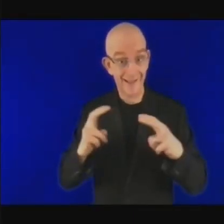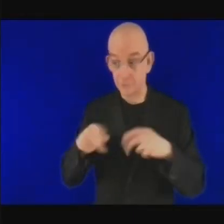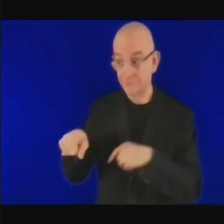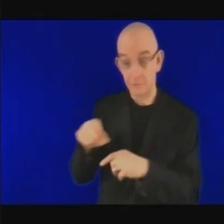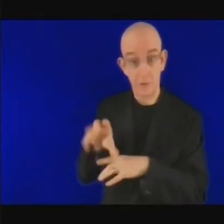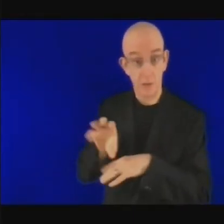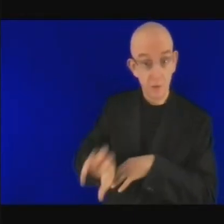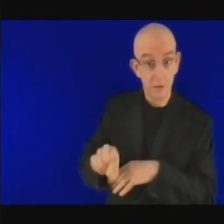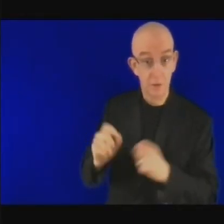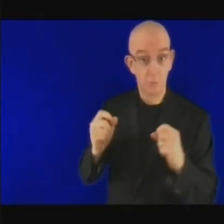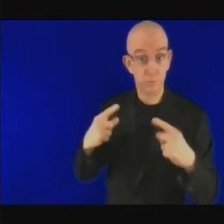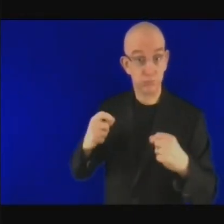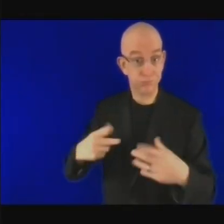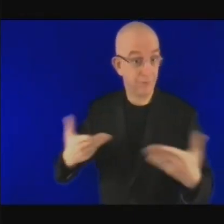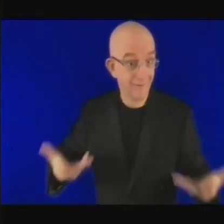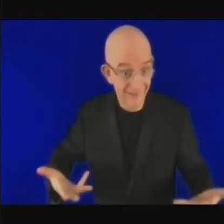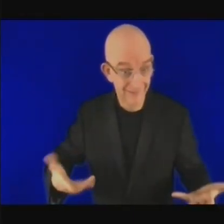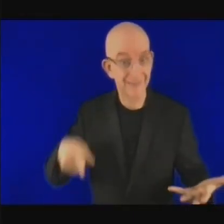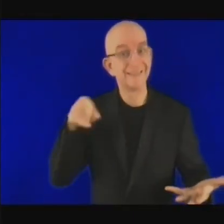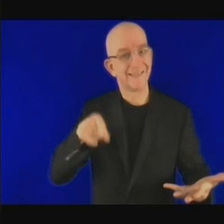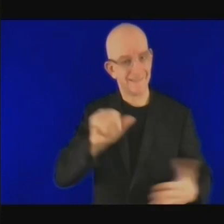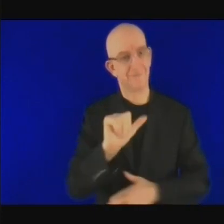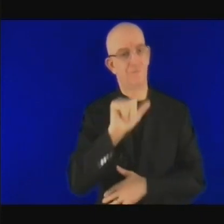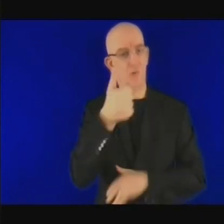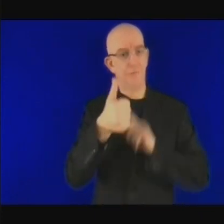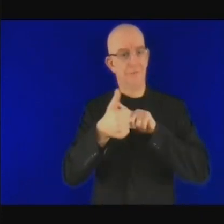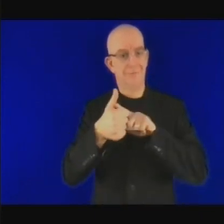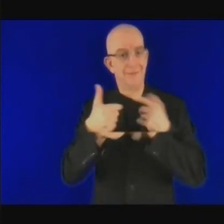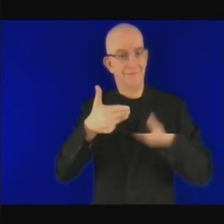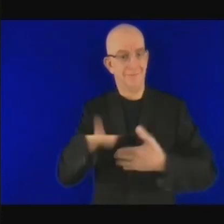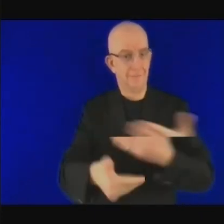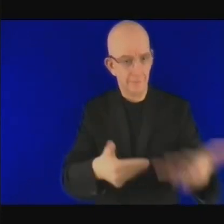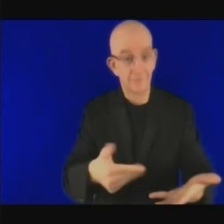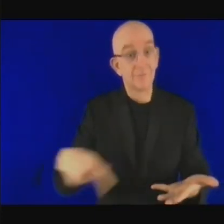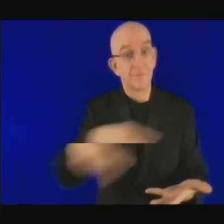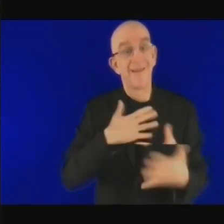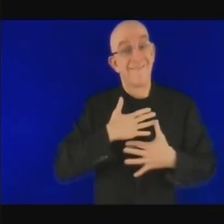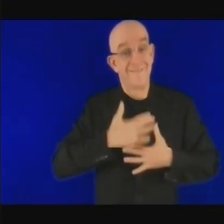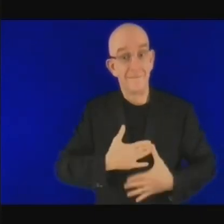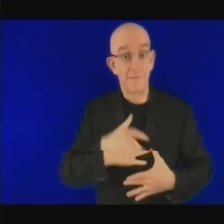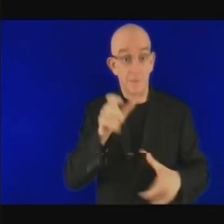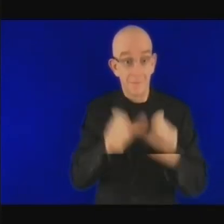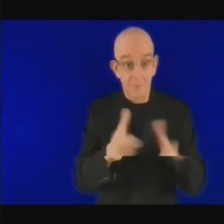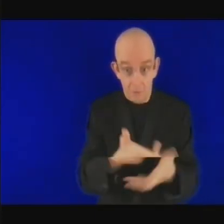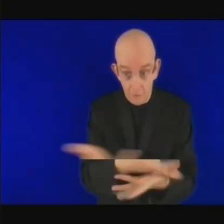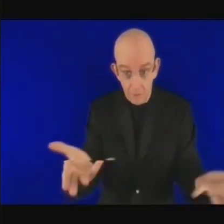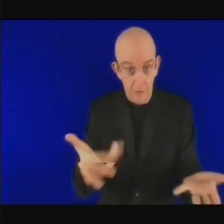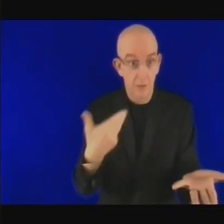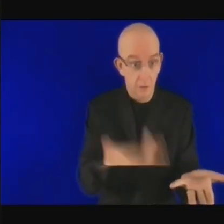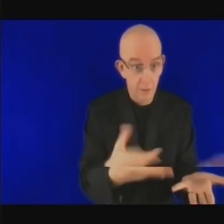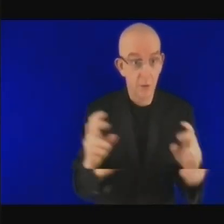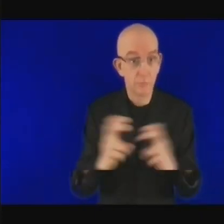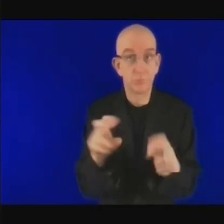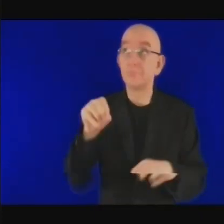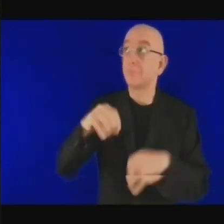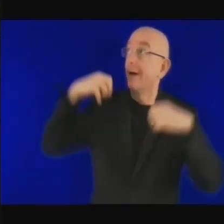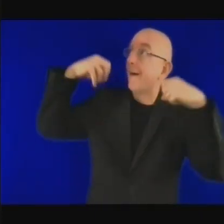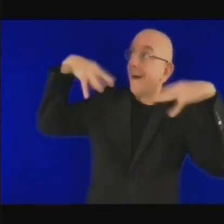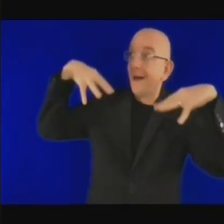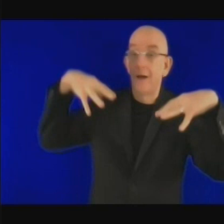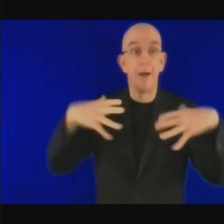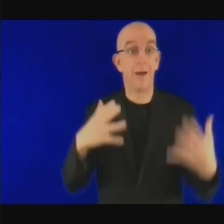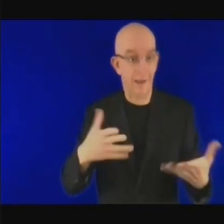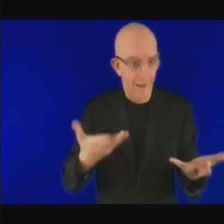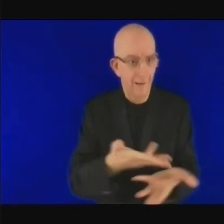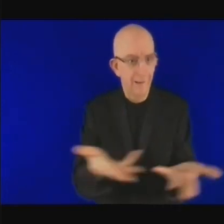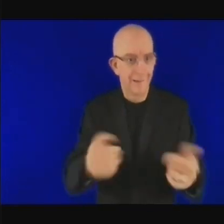'électricité et d'abord cet accès peu importe que ce soit l'énergie thermique renouvelable la